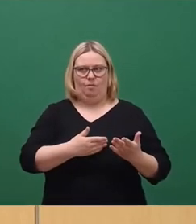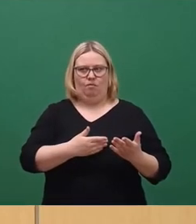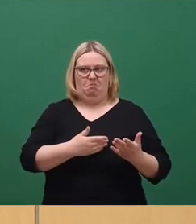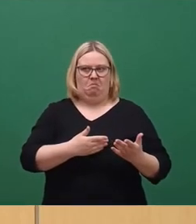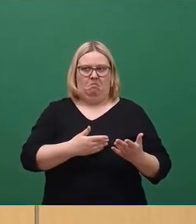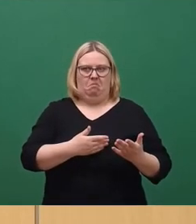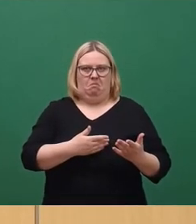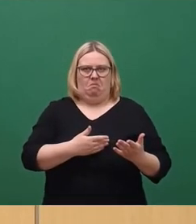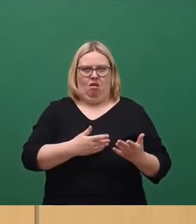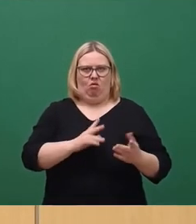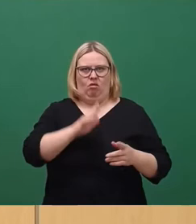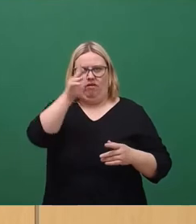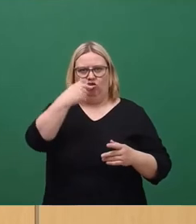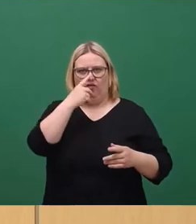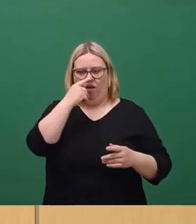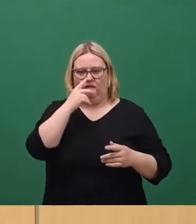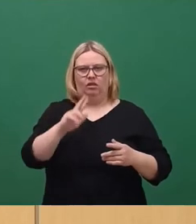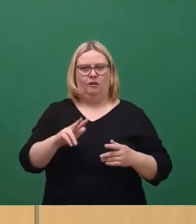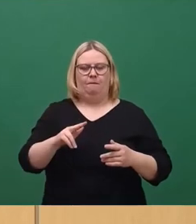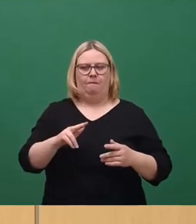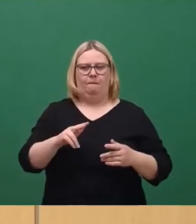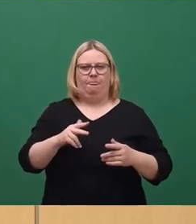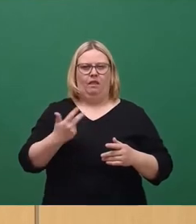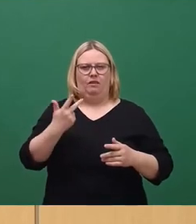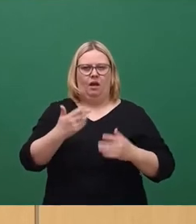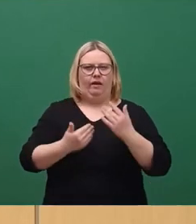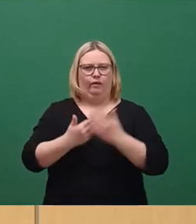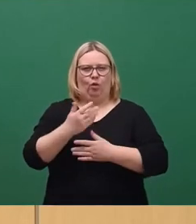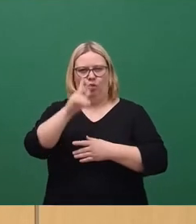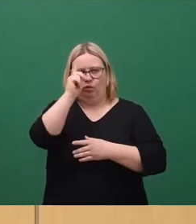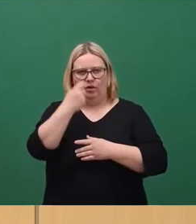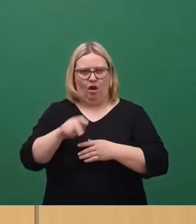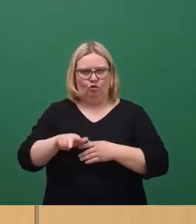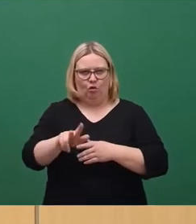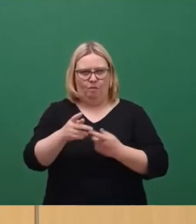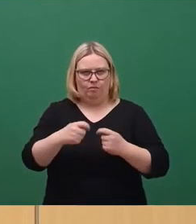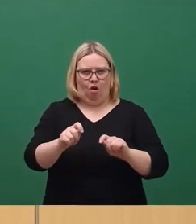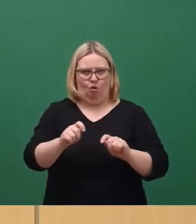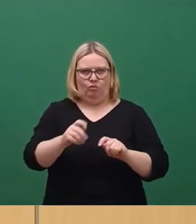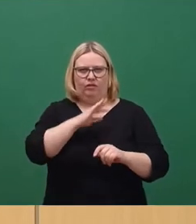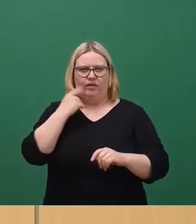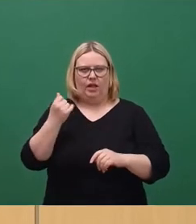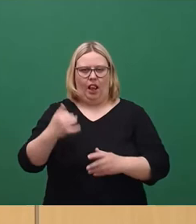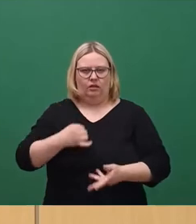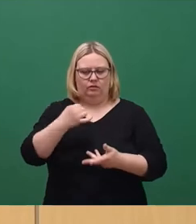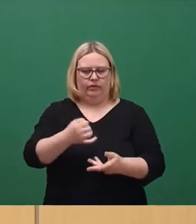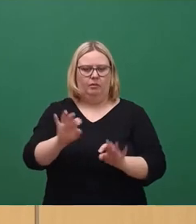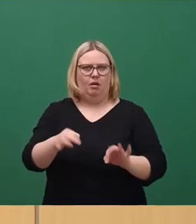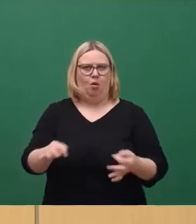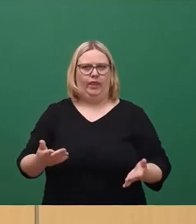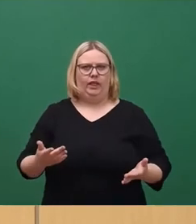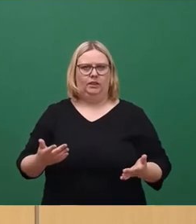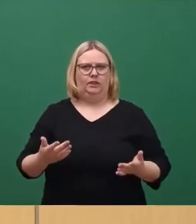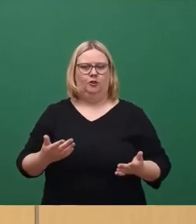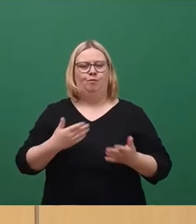natürlich auch widersinnig, wenn drei neue Züge für ein Gymnasium dann gebaut würden mit viel Geld, die eigentlich überhaupt nicht mehr benötigt werden. Und